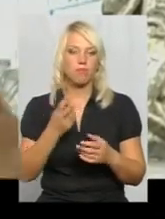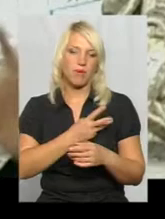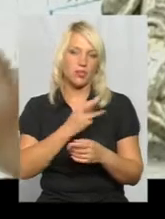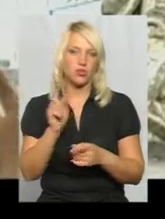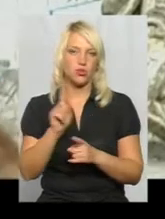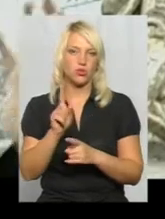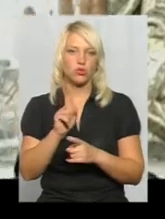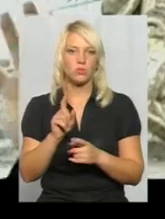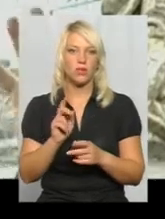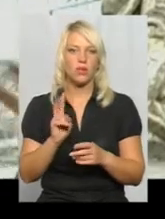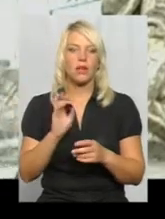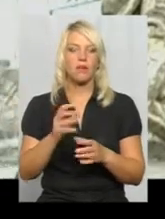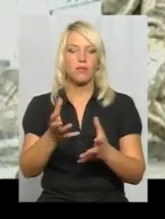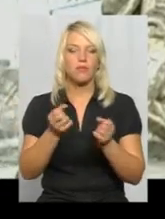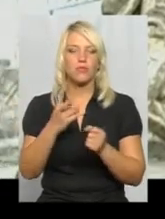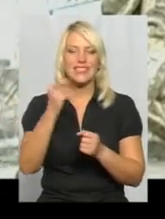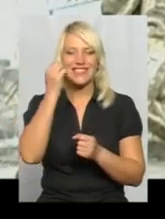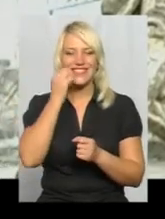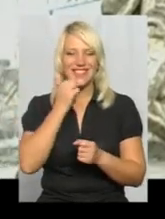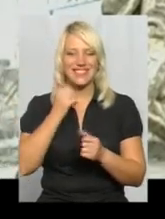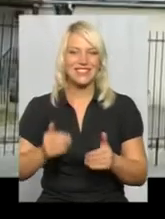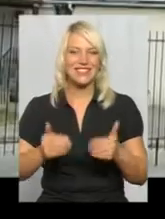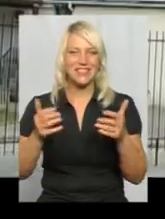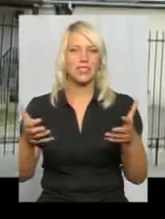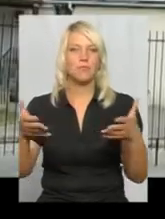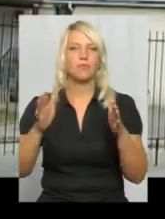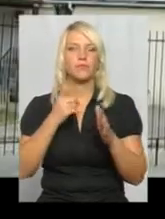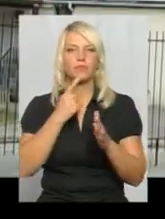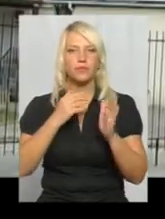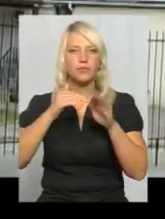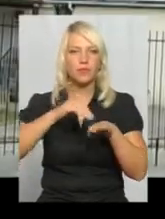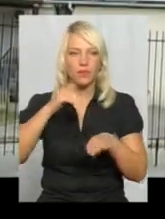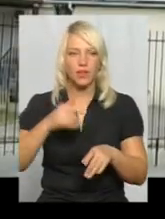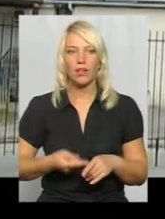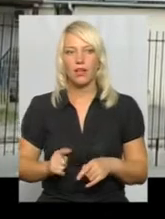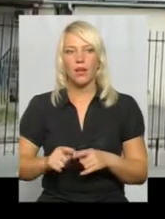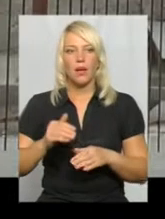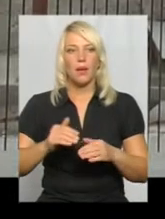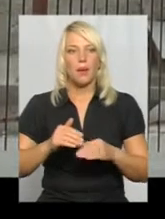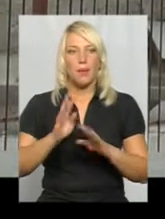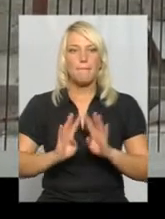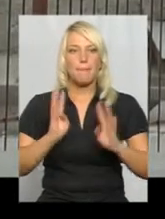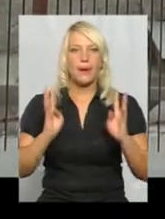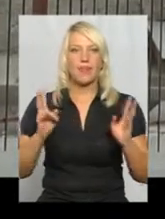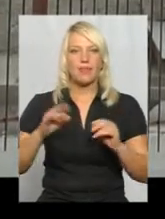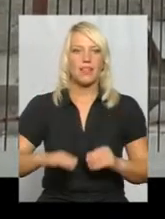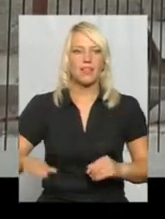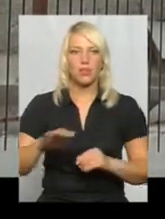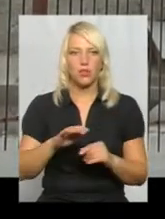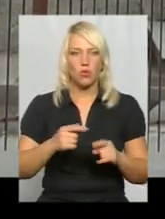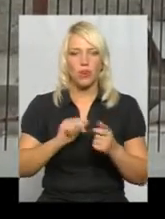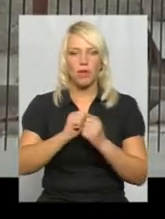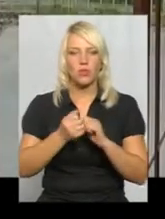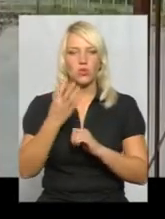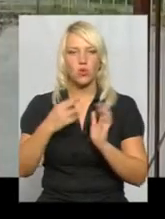як, знаєте, беруться за дерева, беруться за старі сціни. Тому в мене така позиція. Паркан на прибудинковій території на Кам'янецькій, 48, з'явився три тижні тому.